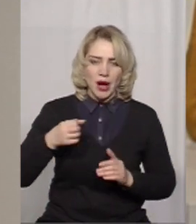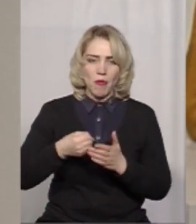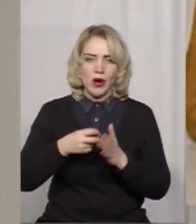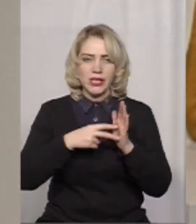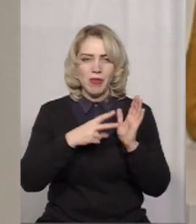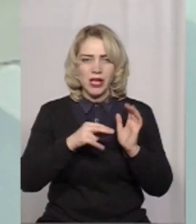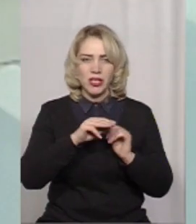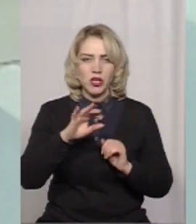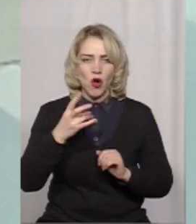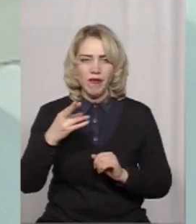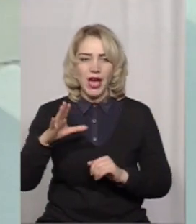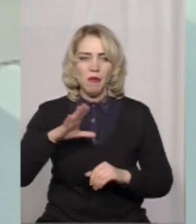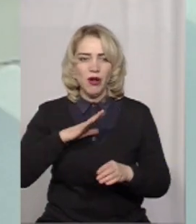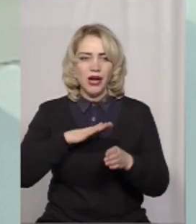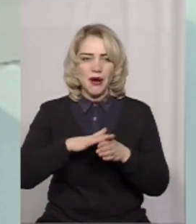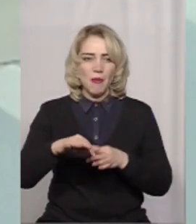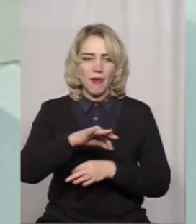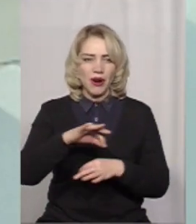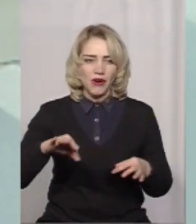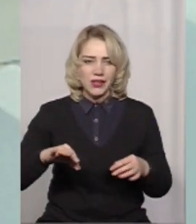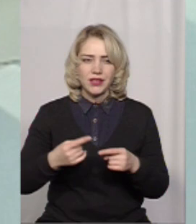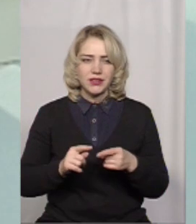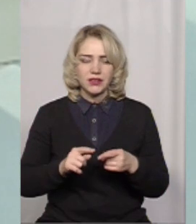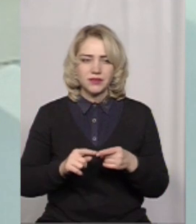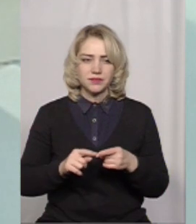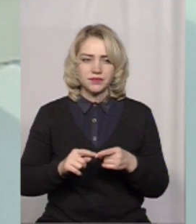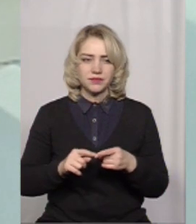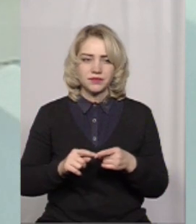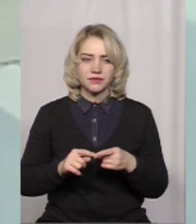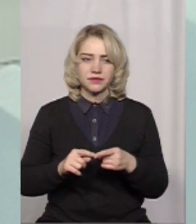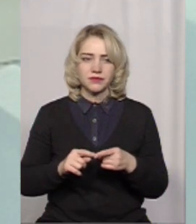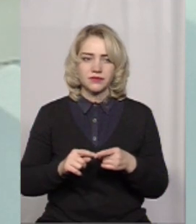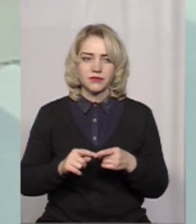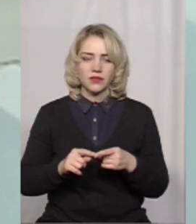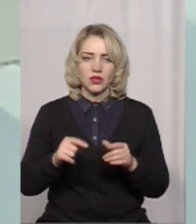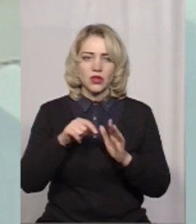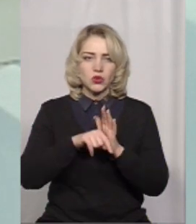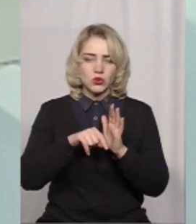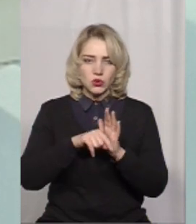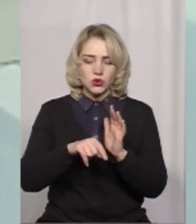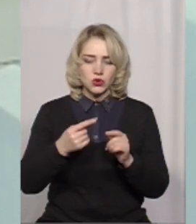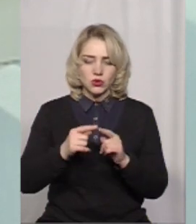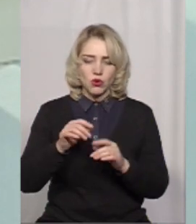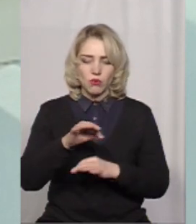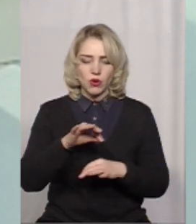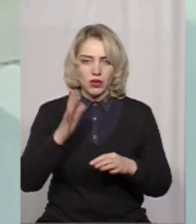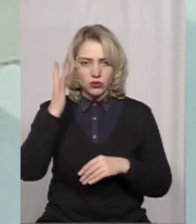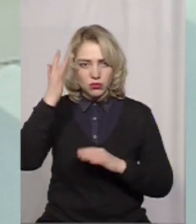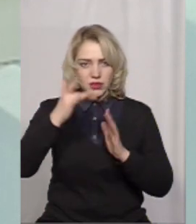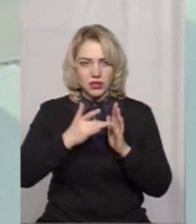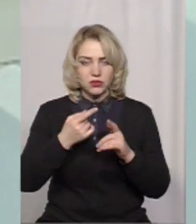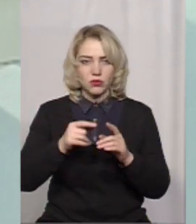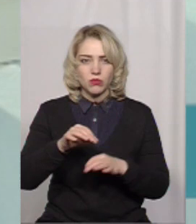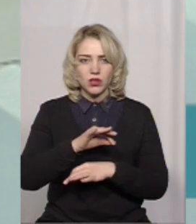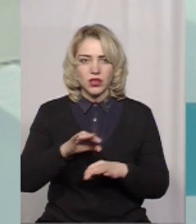жовтня, ми реалізовували проєкт 17 мінігрантів від Астар. Суть цього проєкту або мета проєкту